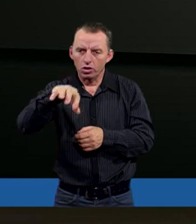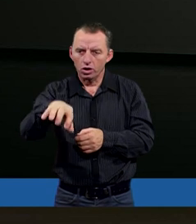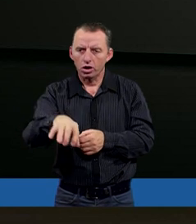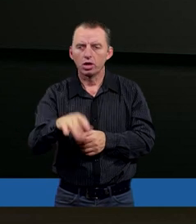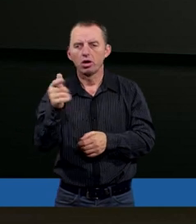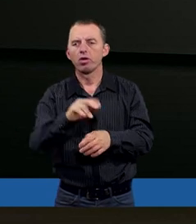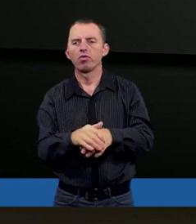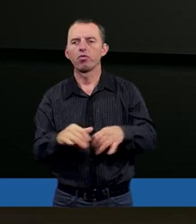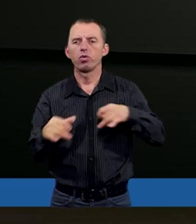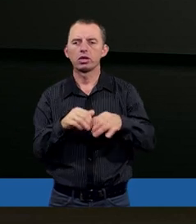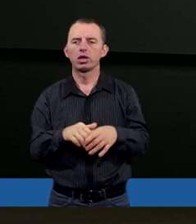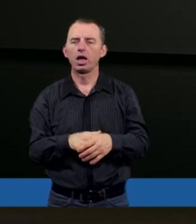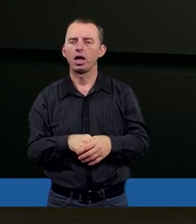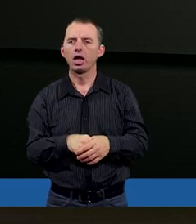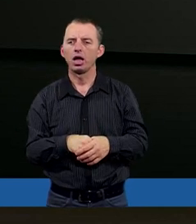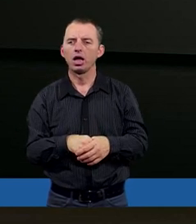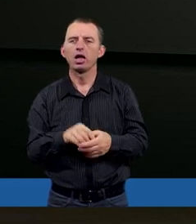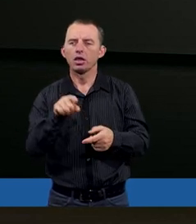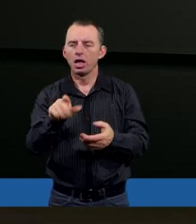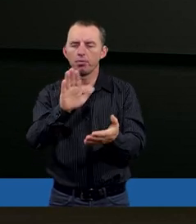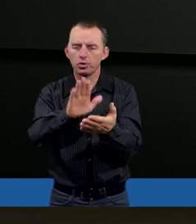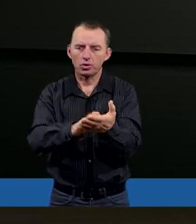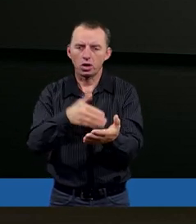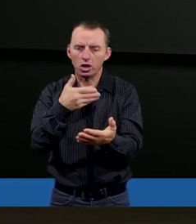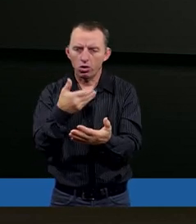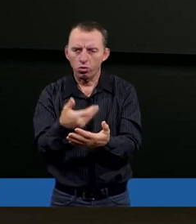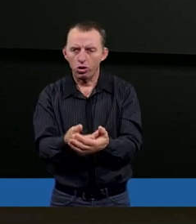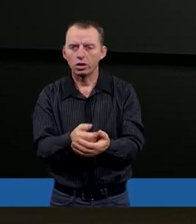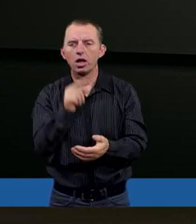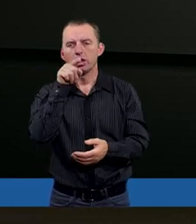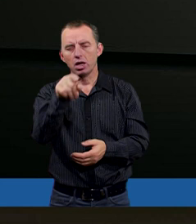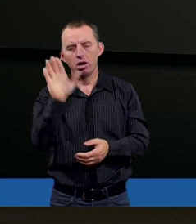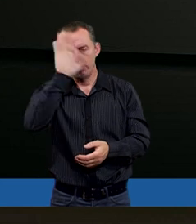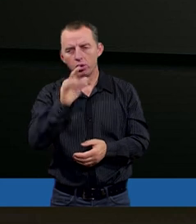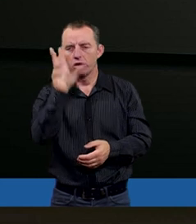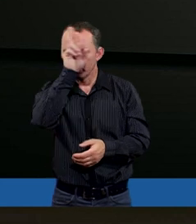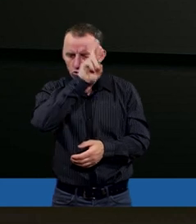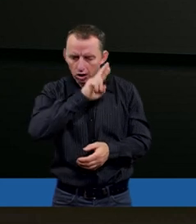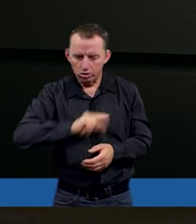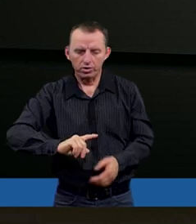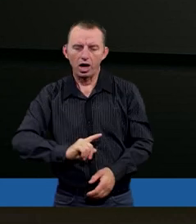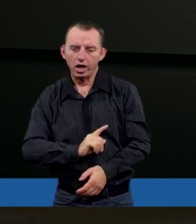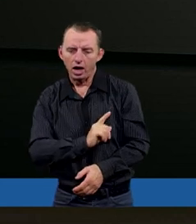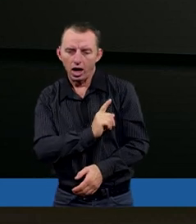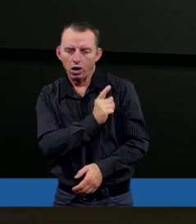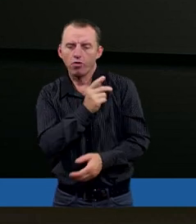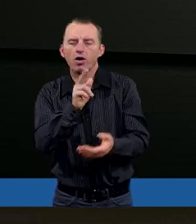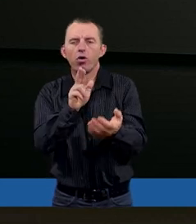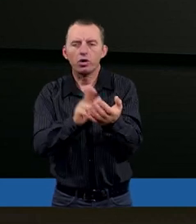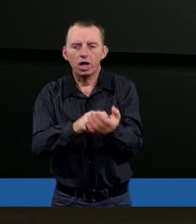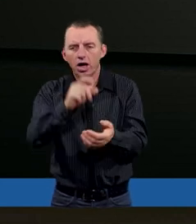własna, no przykłady tego, że Pan Bóg rzeczywiście reagował na